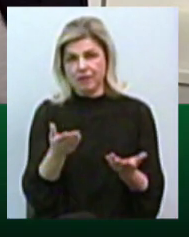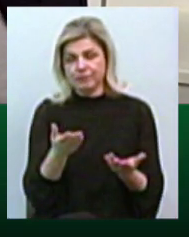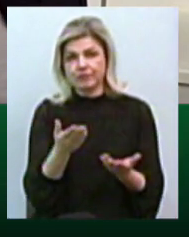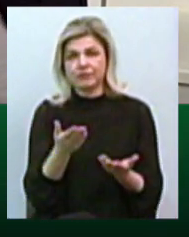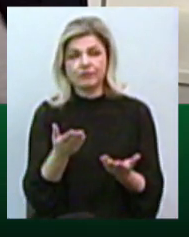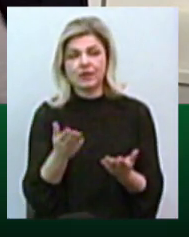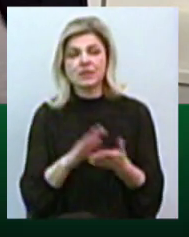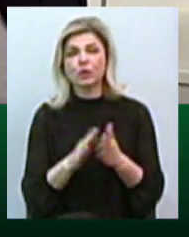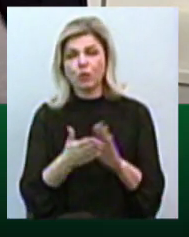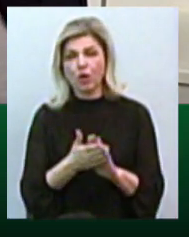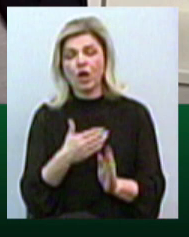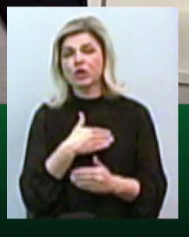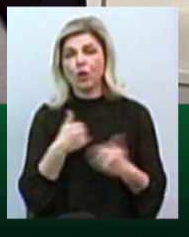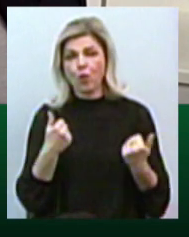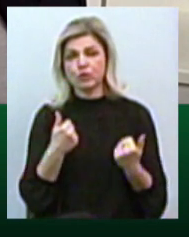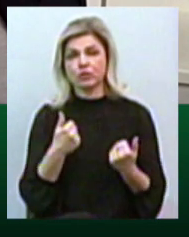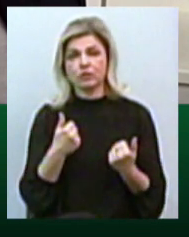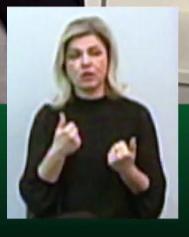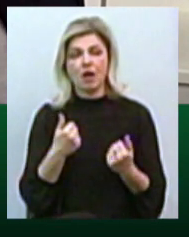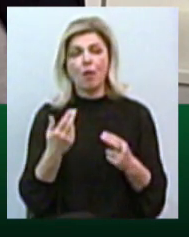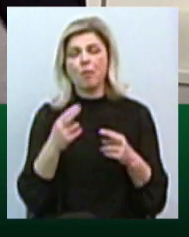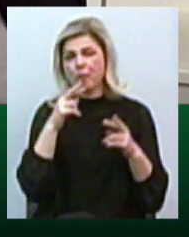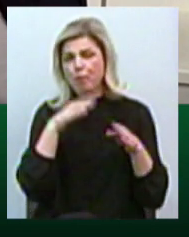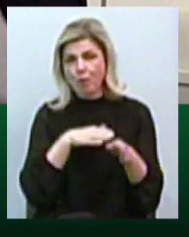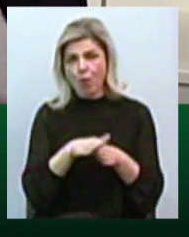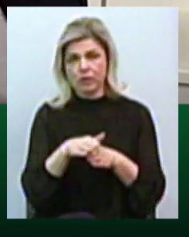Не хочеться відволікати вашу повна дезінформація.